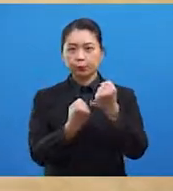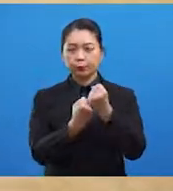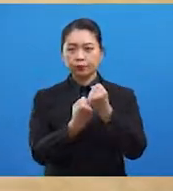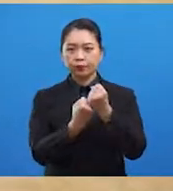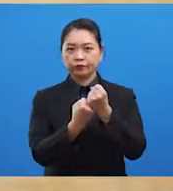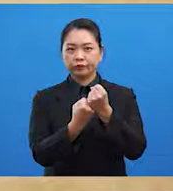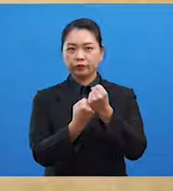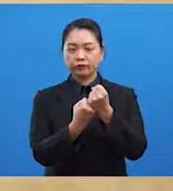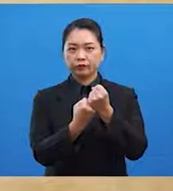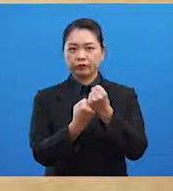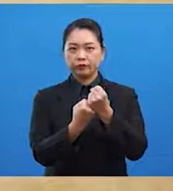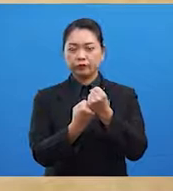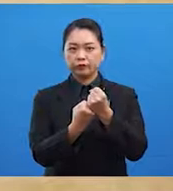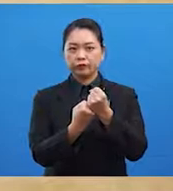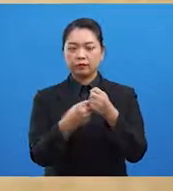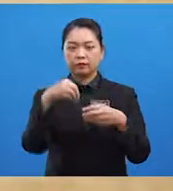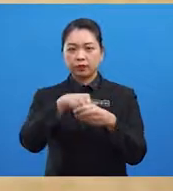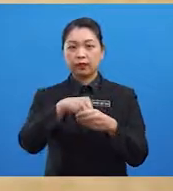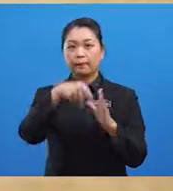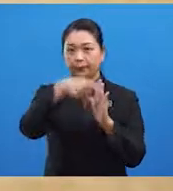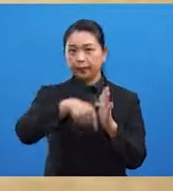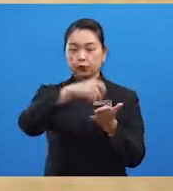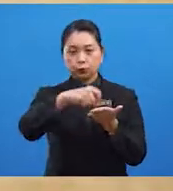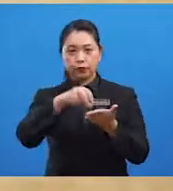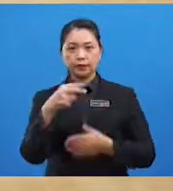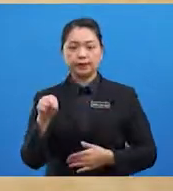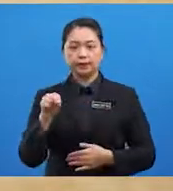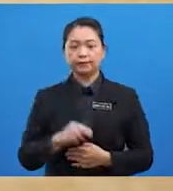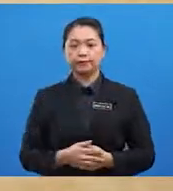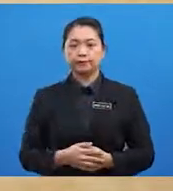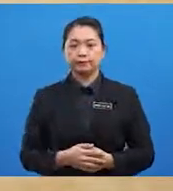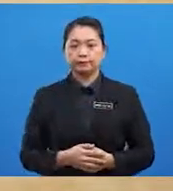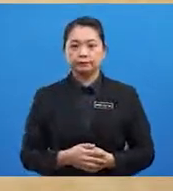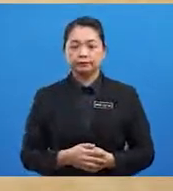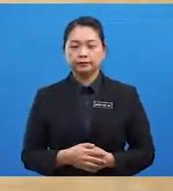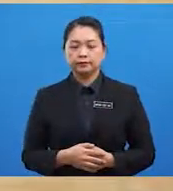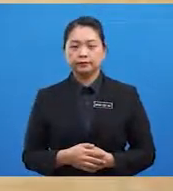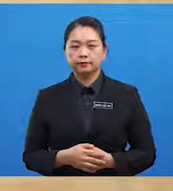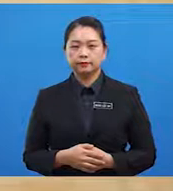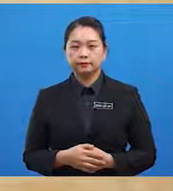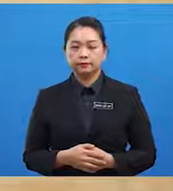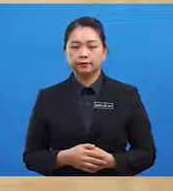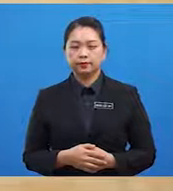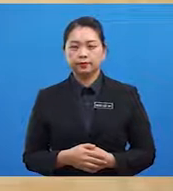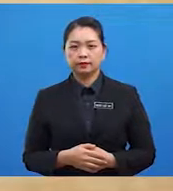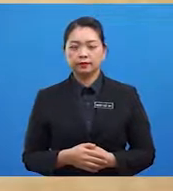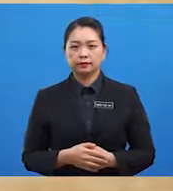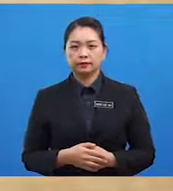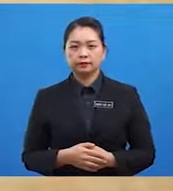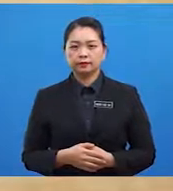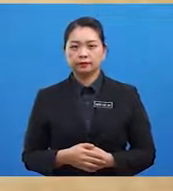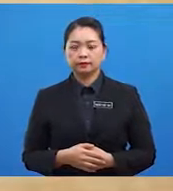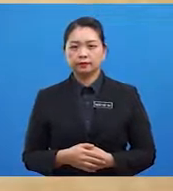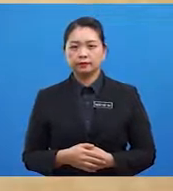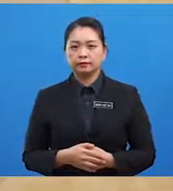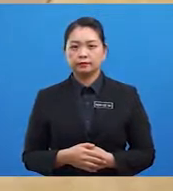Majid dalam bidang penulisan yang dihasilkan daripada catatan beliau semasa menjadi seorang